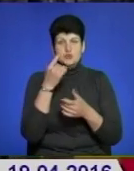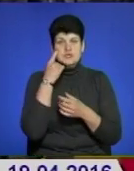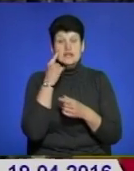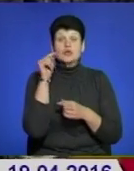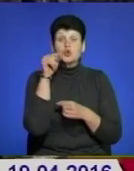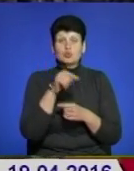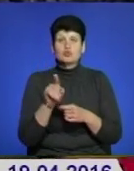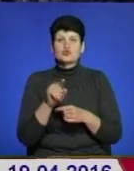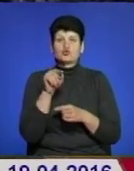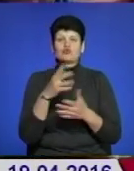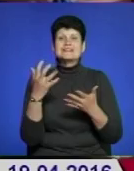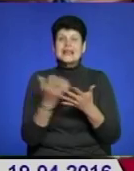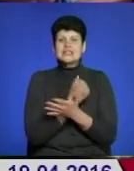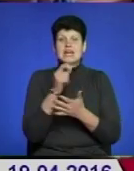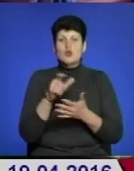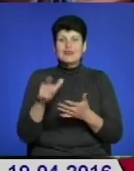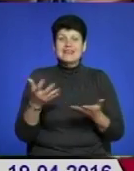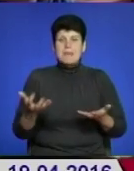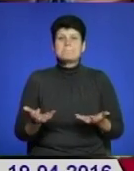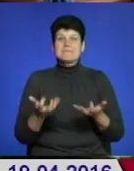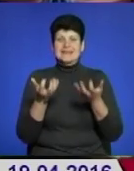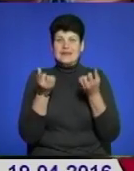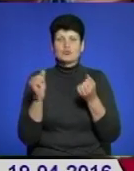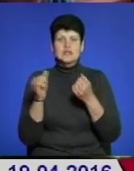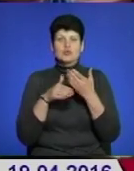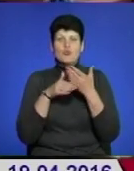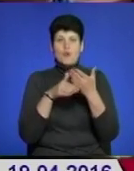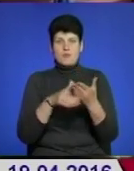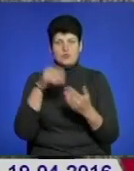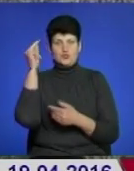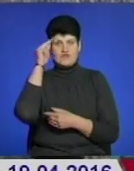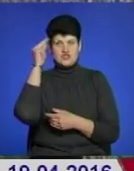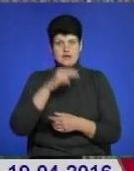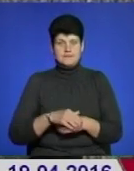все тому, що тут знайшла людей, які її підтримують і допомагають у навчанні.